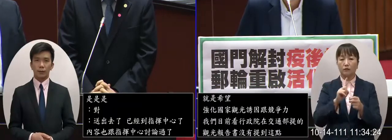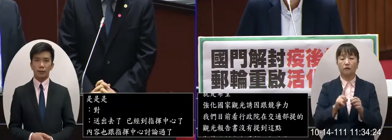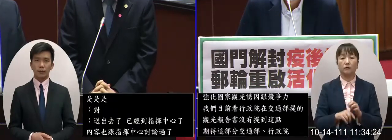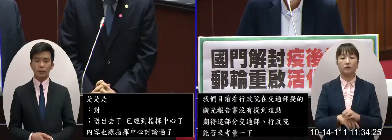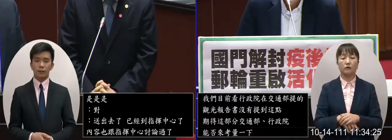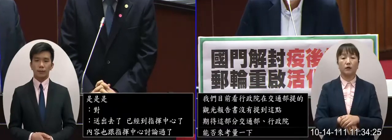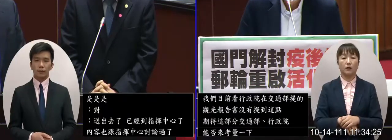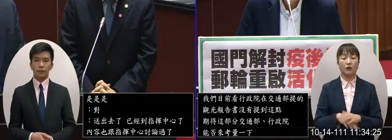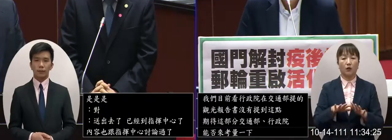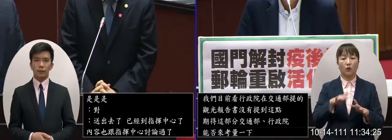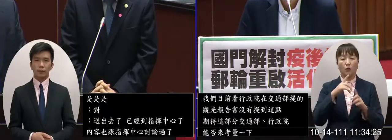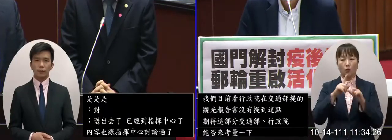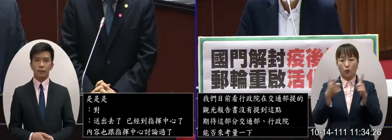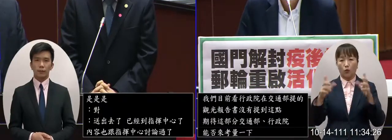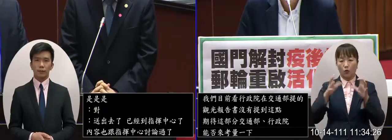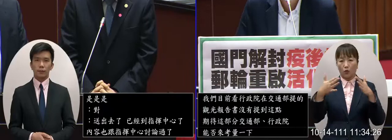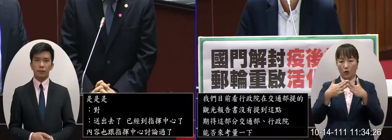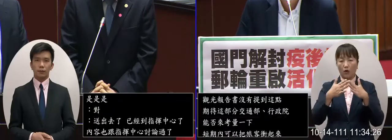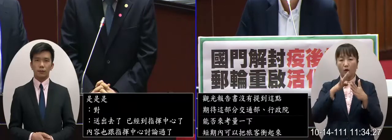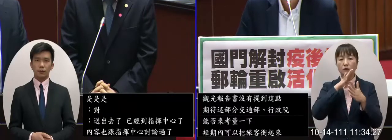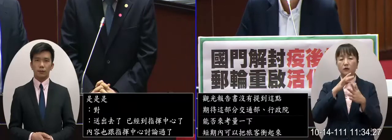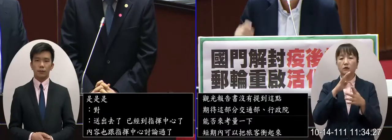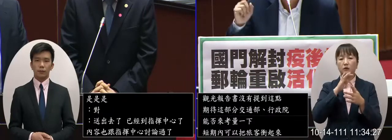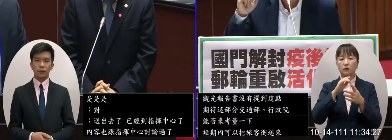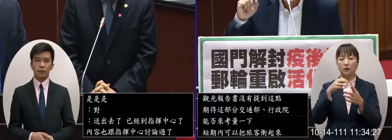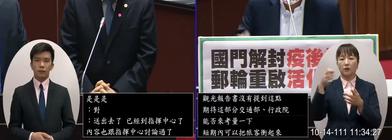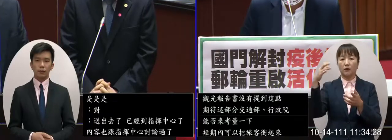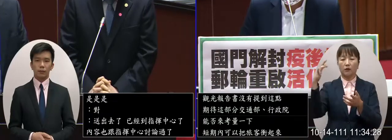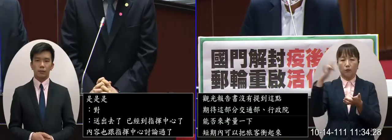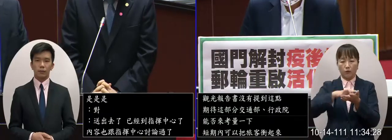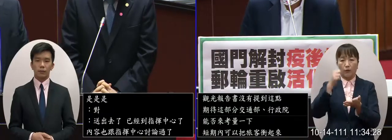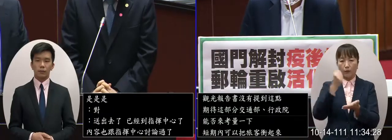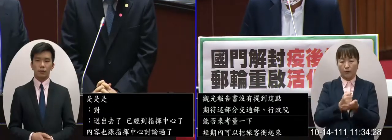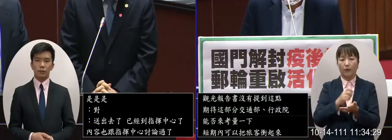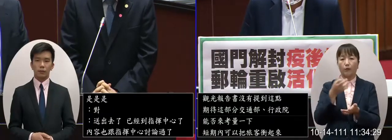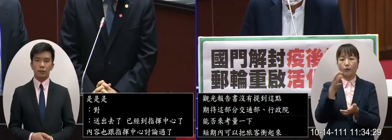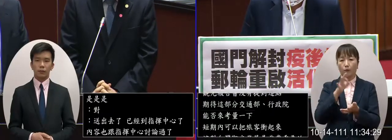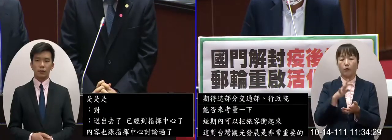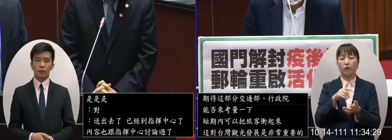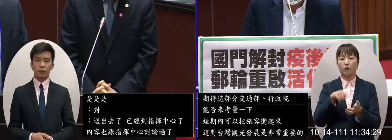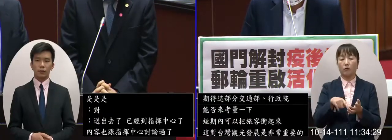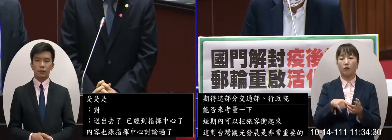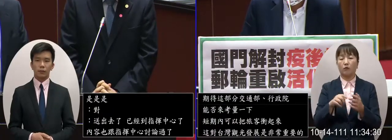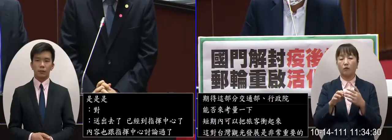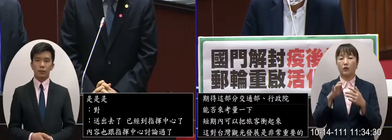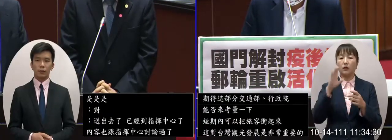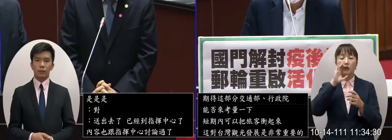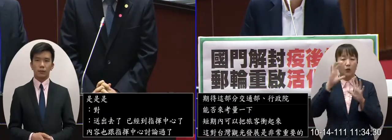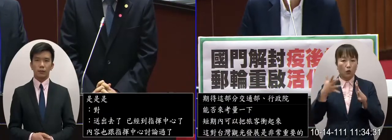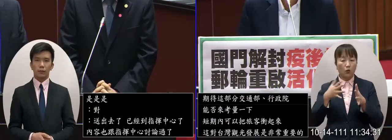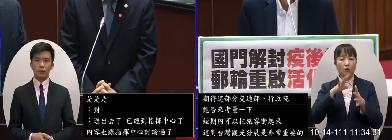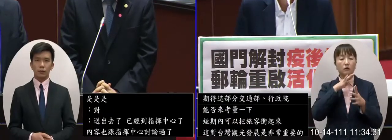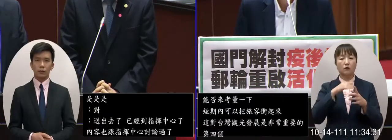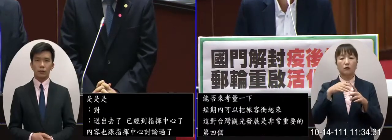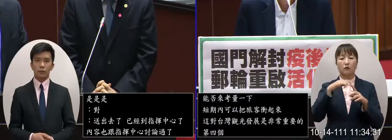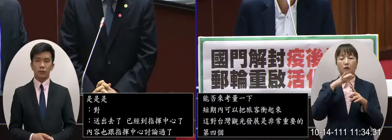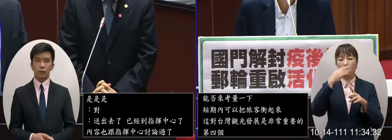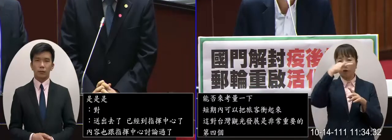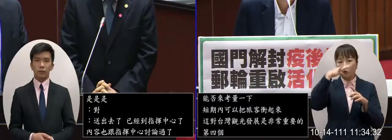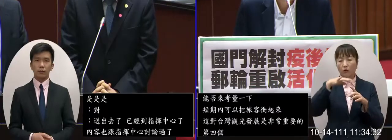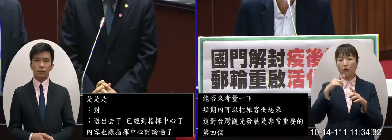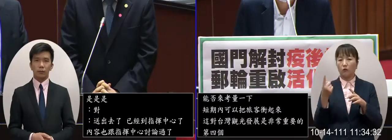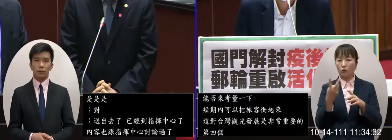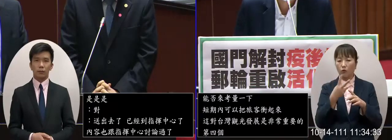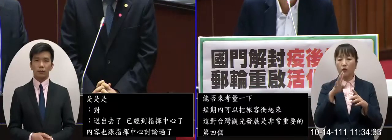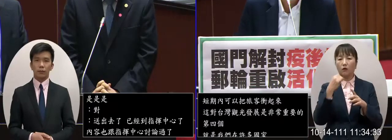就是我們在許多國家有辦理免簽證這件事情就是事辦免簽證目前我們有泰國、文來、菲律賓這幾